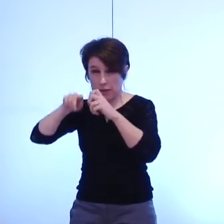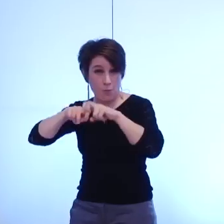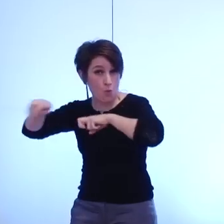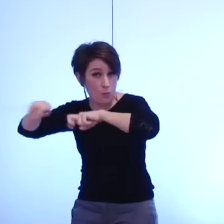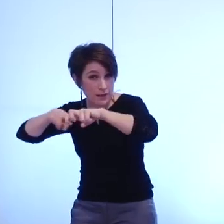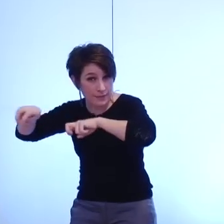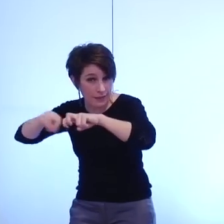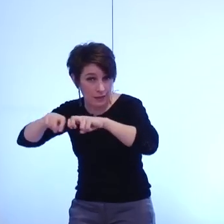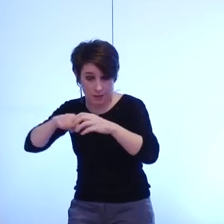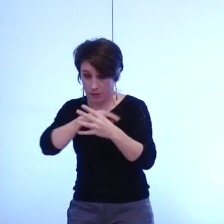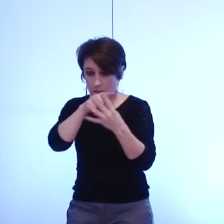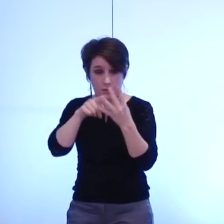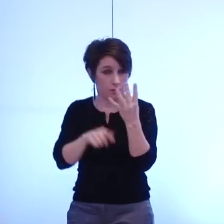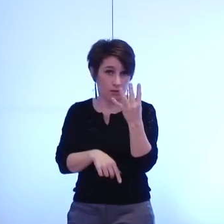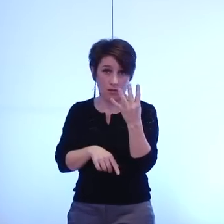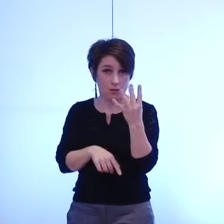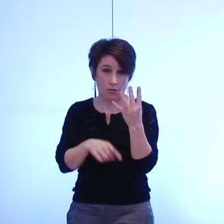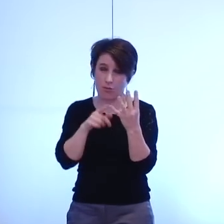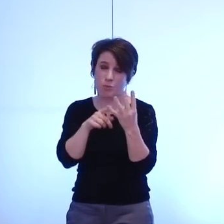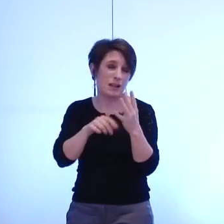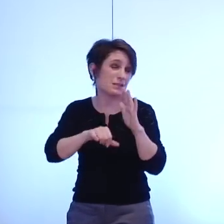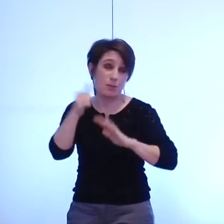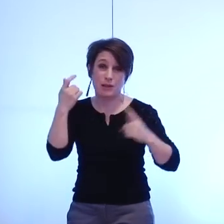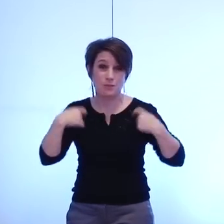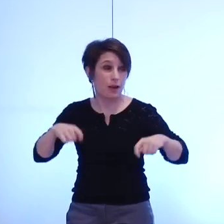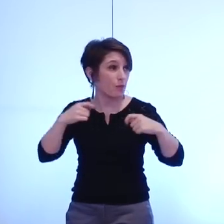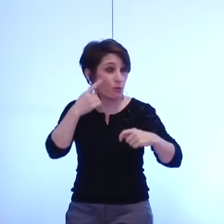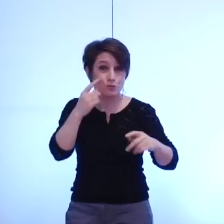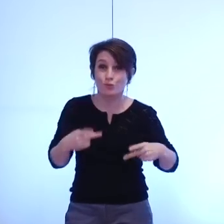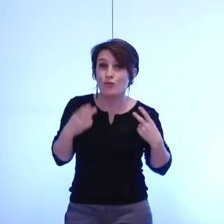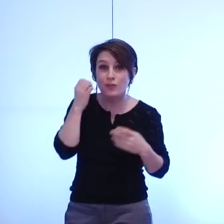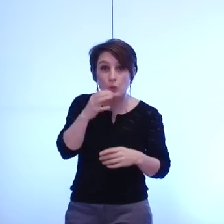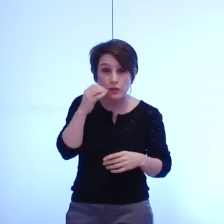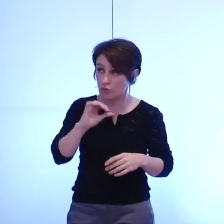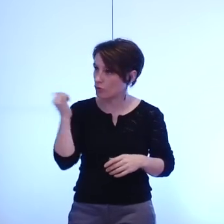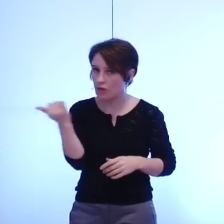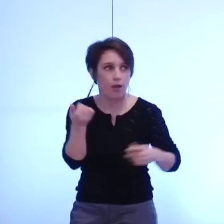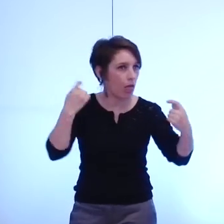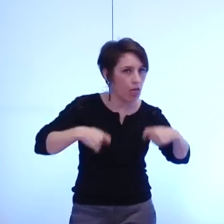les principales dépenses de nos concitoyens aujourd'hui dans leur vie quotidienne